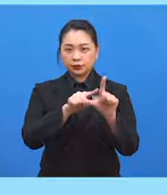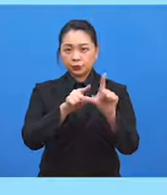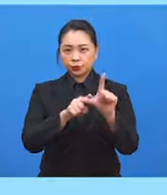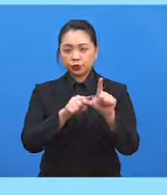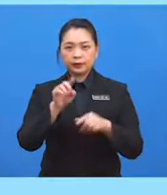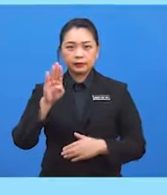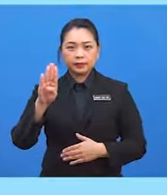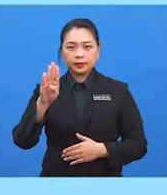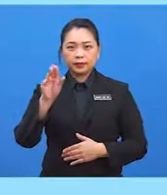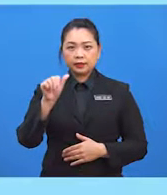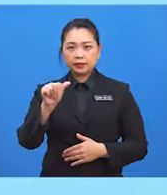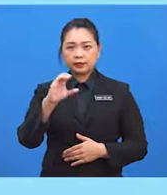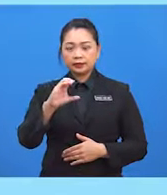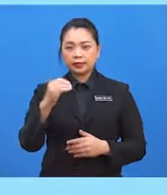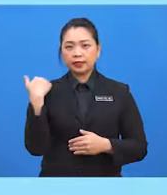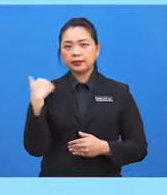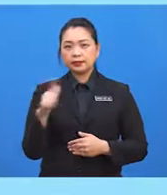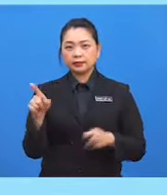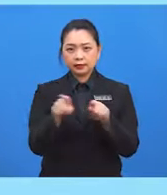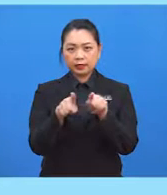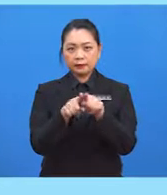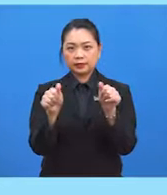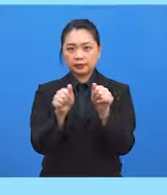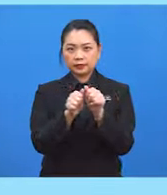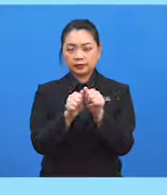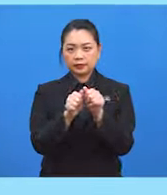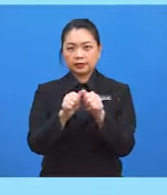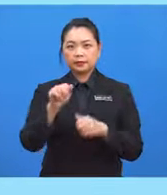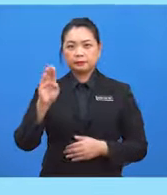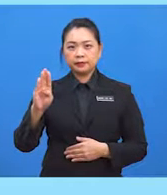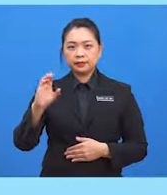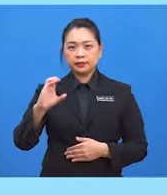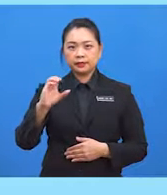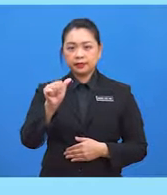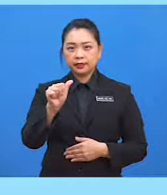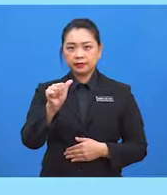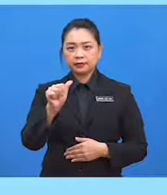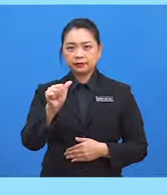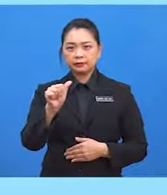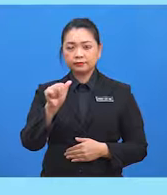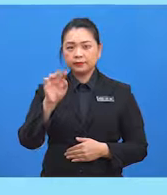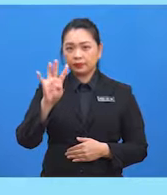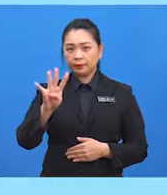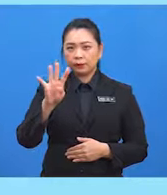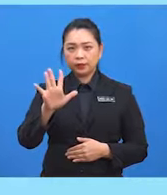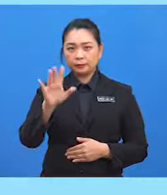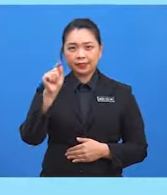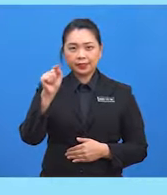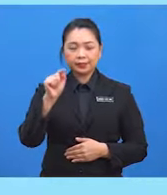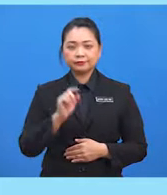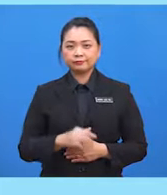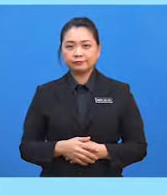A, C adalah sama dengan sudut B, C, A iaitu 45 darjah.